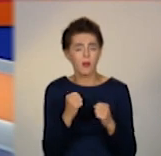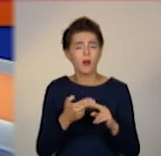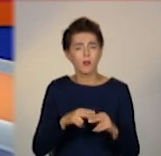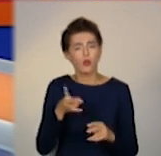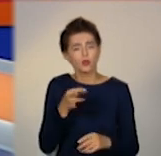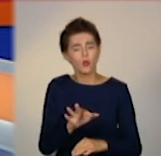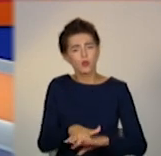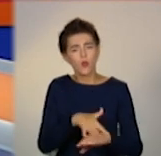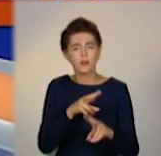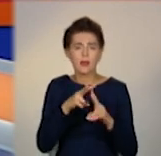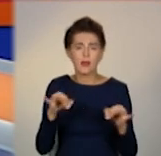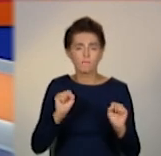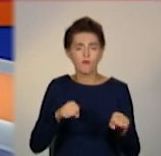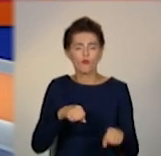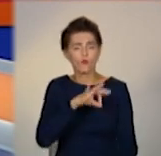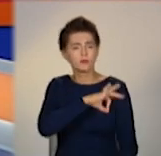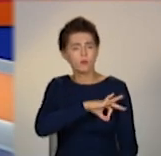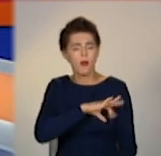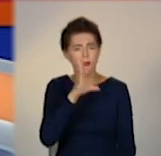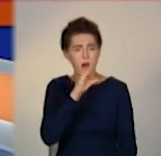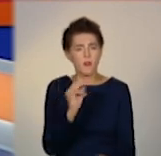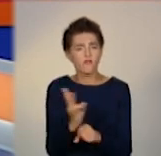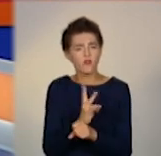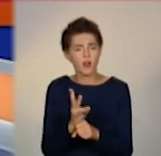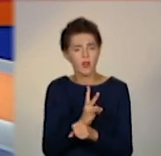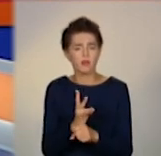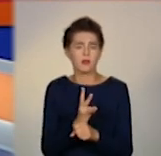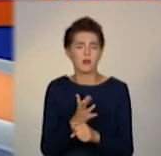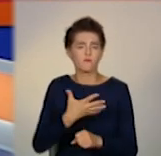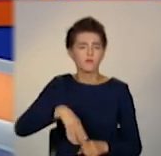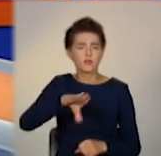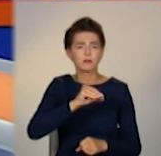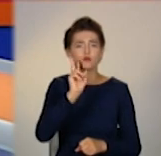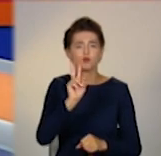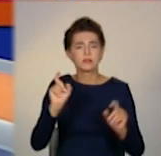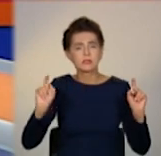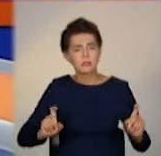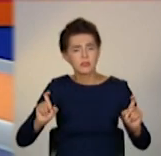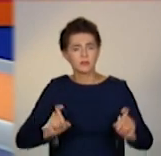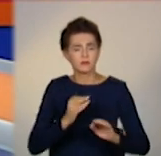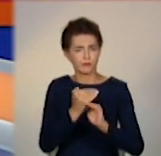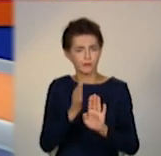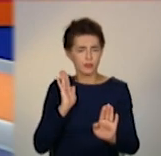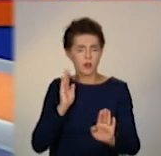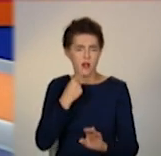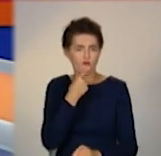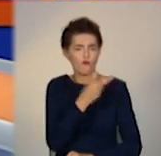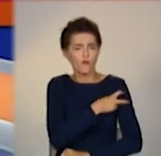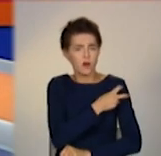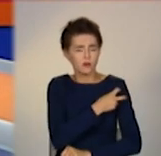тривали. Використання може нашкодити не лише водіям, але й пасажирам, попереджають лікарі.